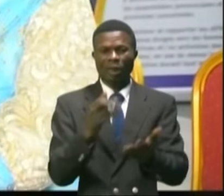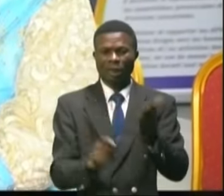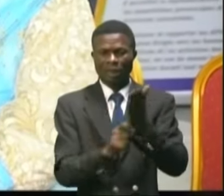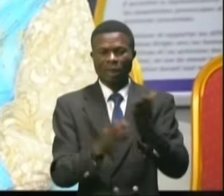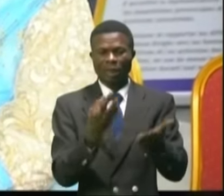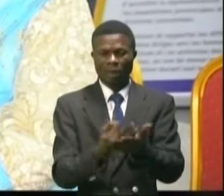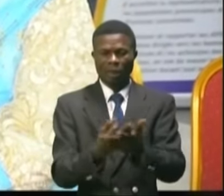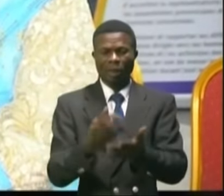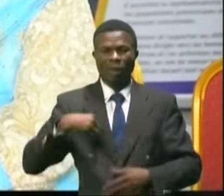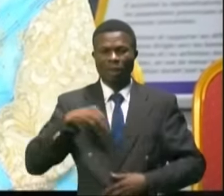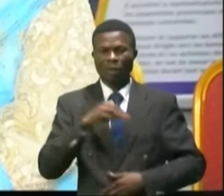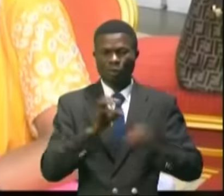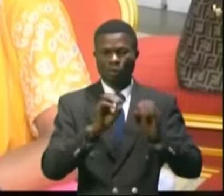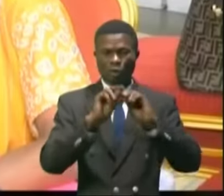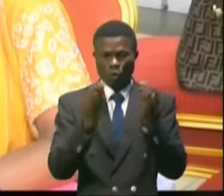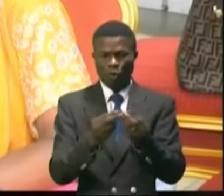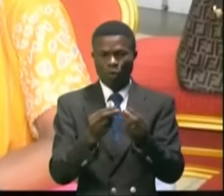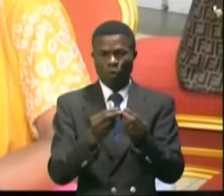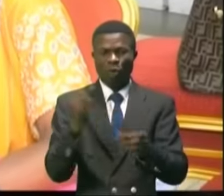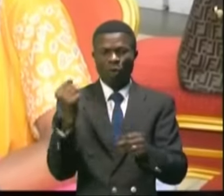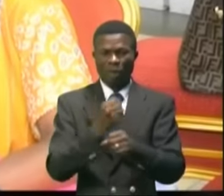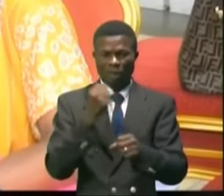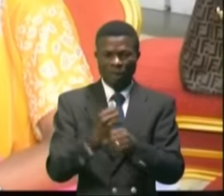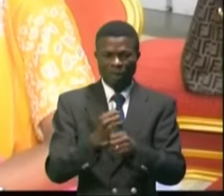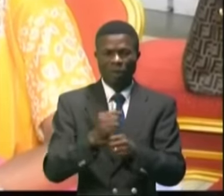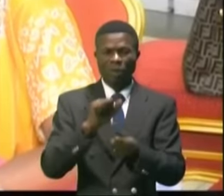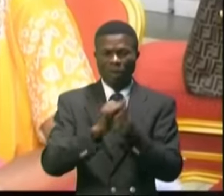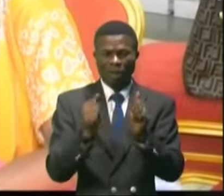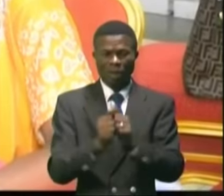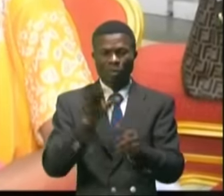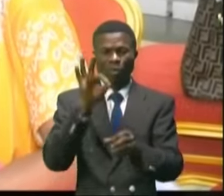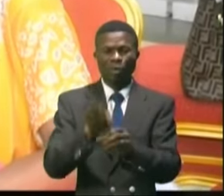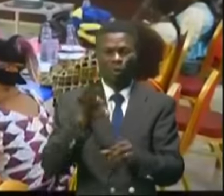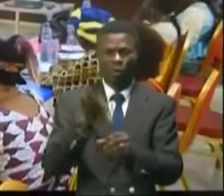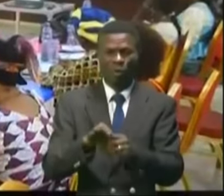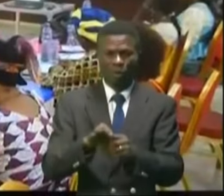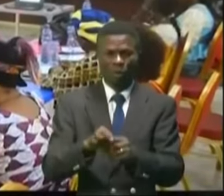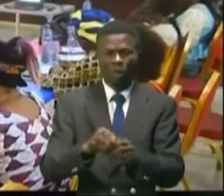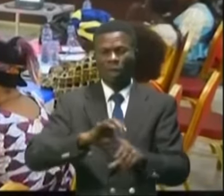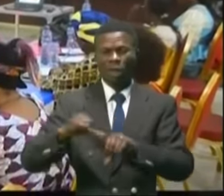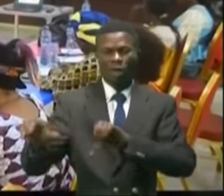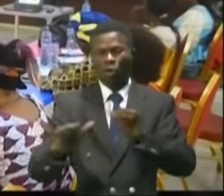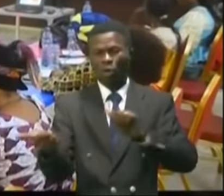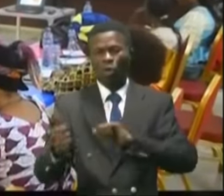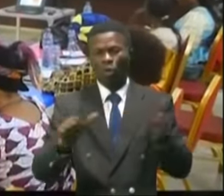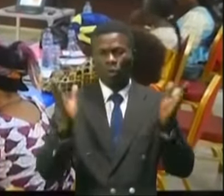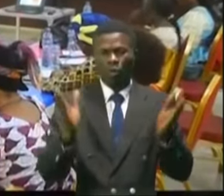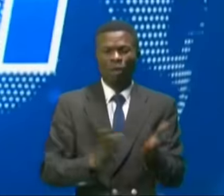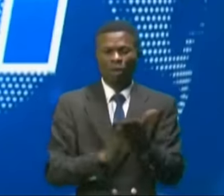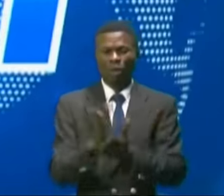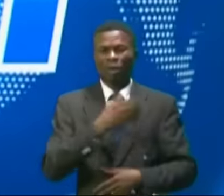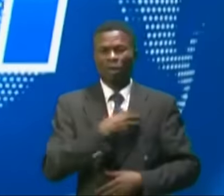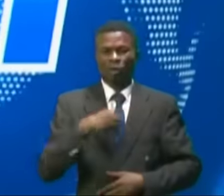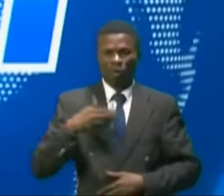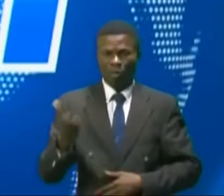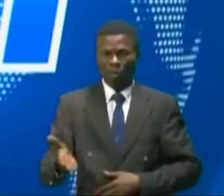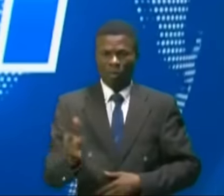ainsi que de membres des organisations travaillant sur la question électorale et autres activistes de droits de femmes.